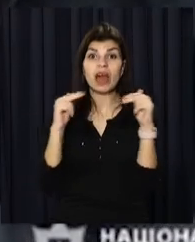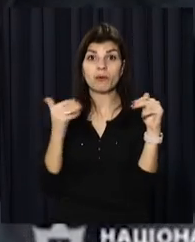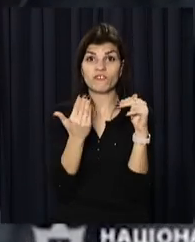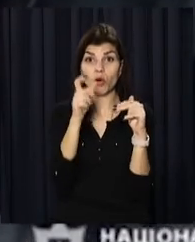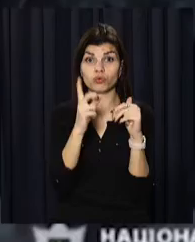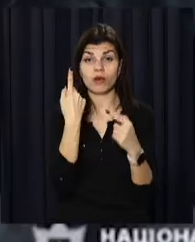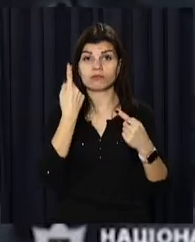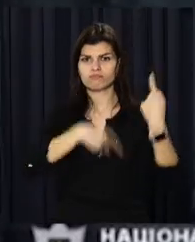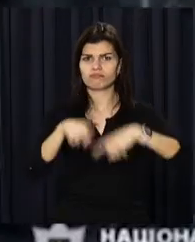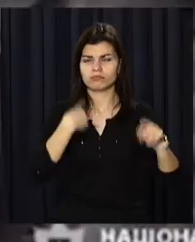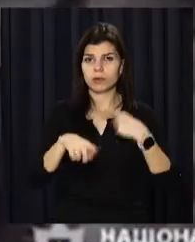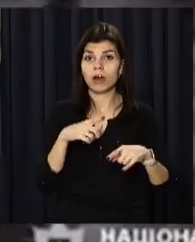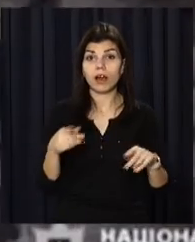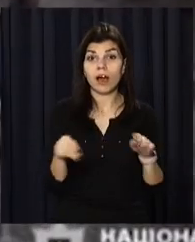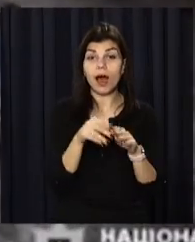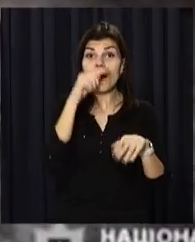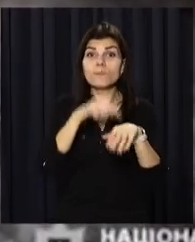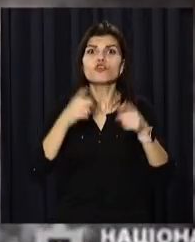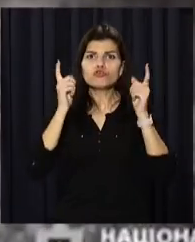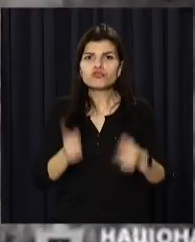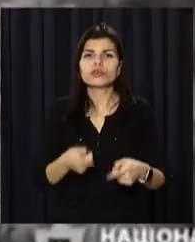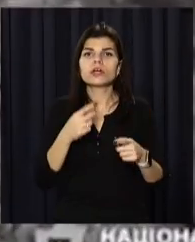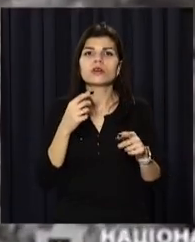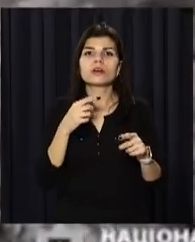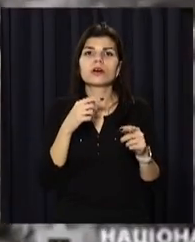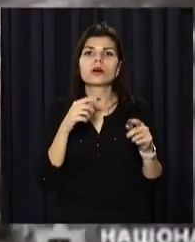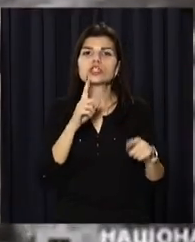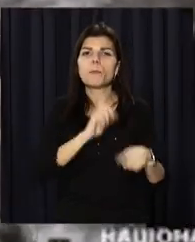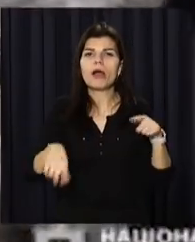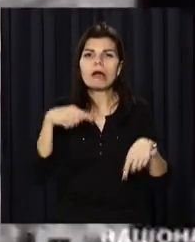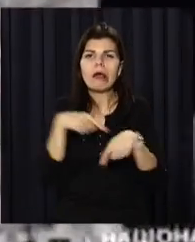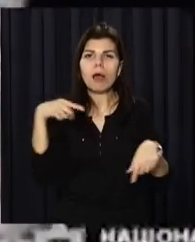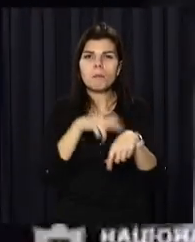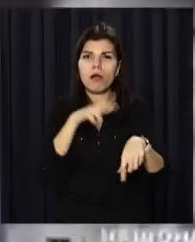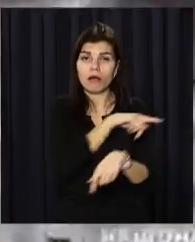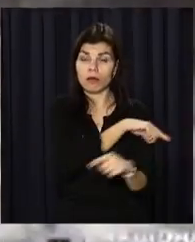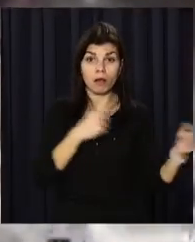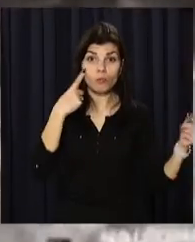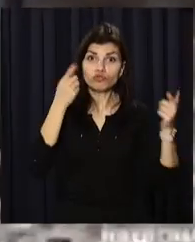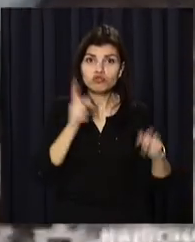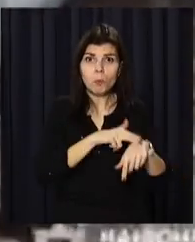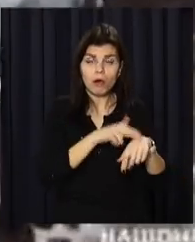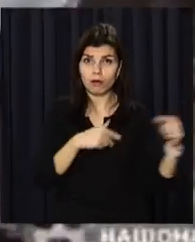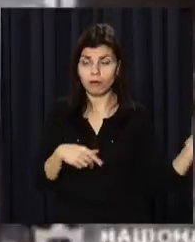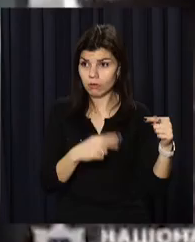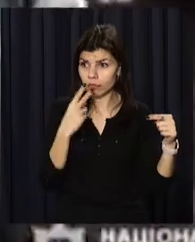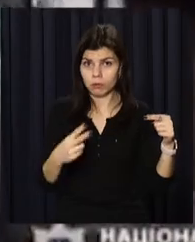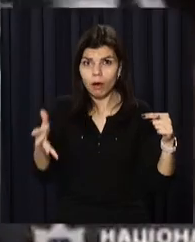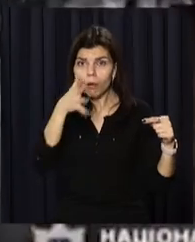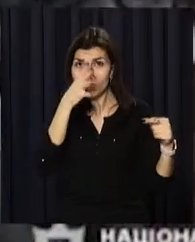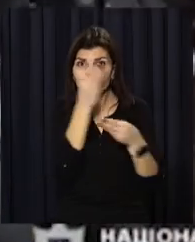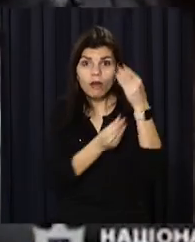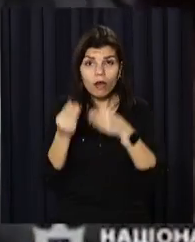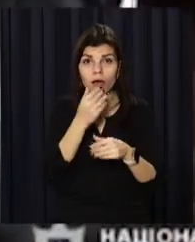цей момент горе правоохоронців затримали бійців відділу швидкого реагування. Заскоєний їм загрожує до 10 років за